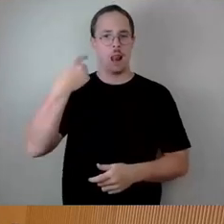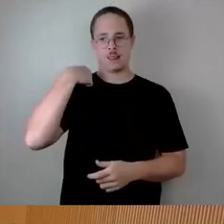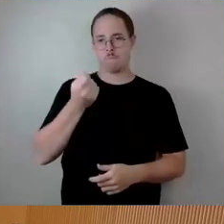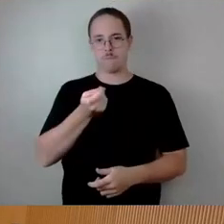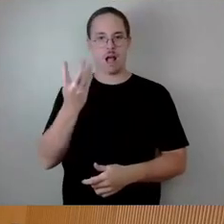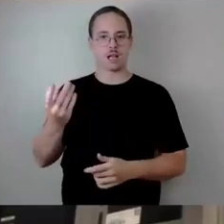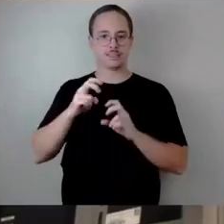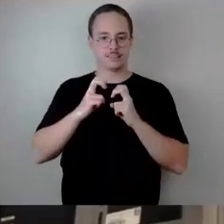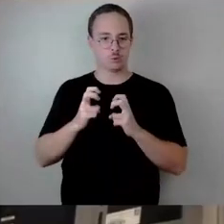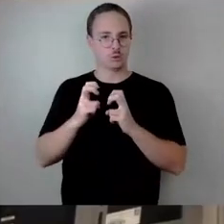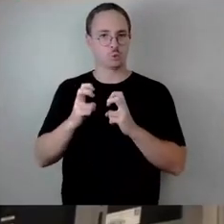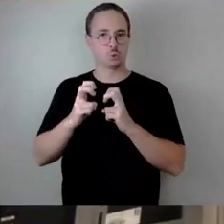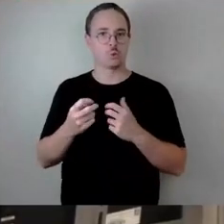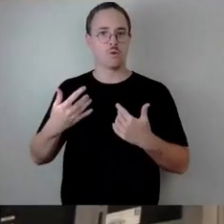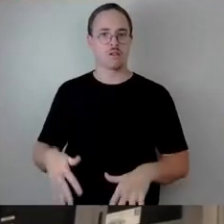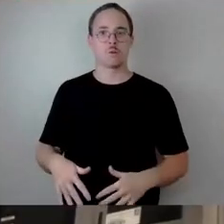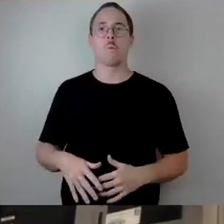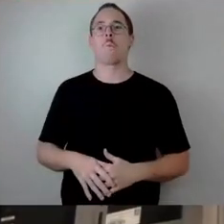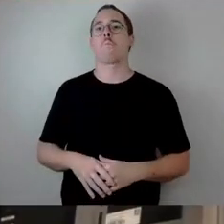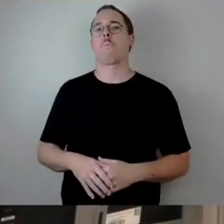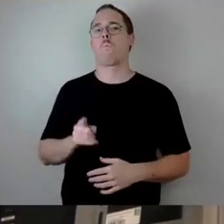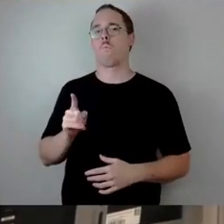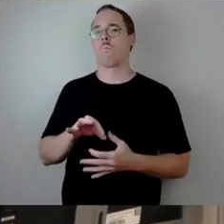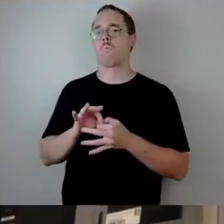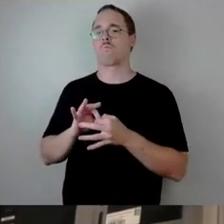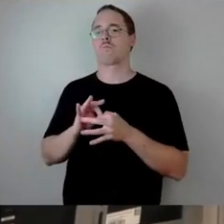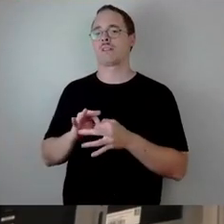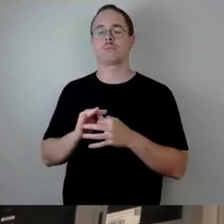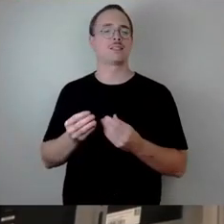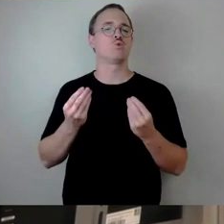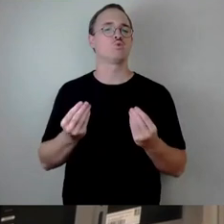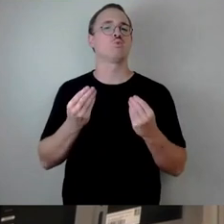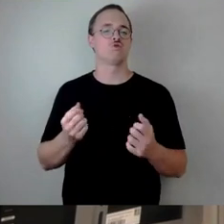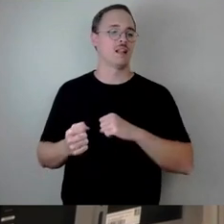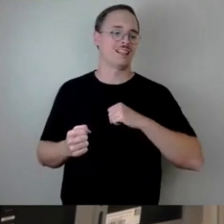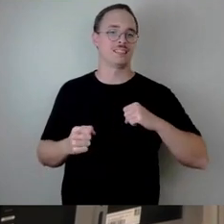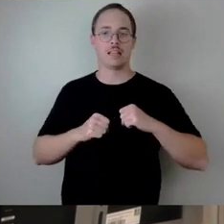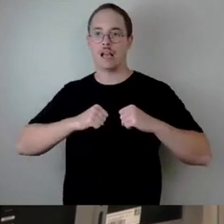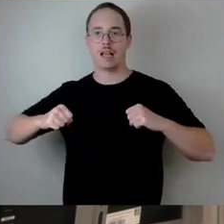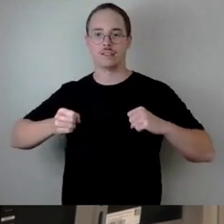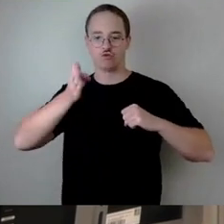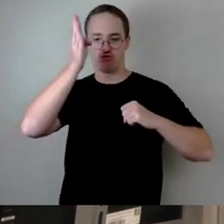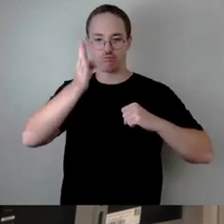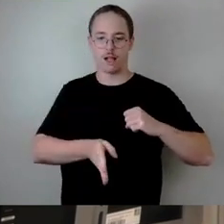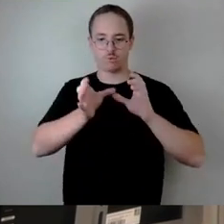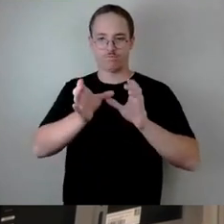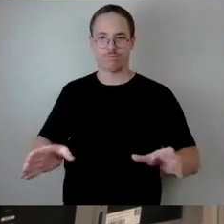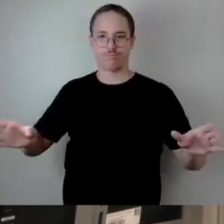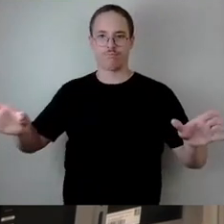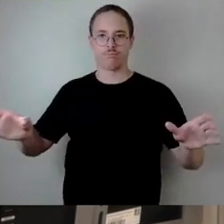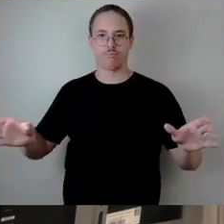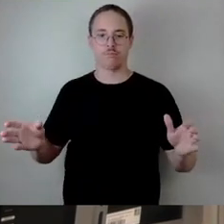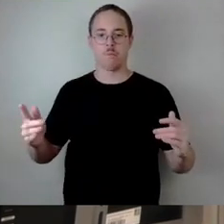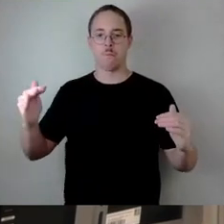zeigte sich, dass bei den Themen, die zu der klassischen Links-Rechts-Spaltung führen, tatsächlich ungefähr ein Gleichstand der Stimmen auftrat.